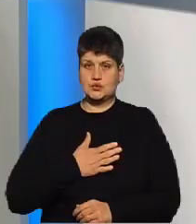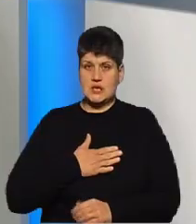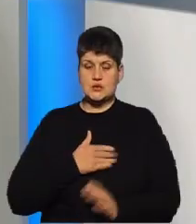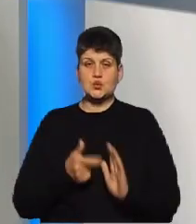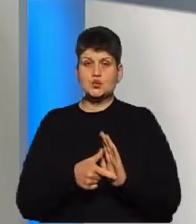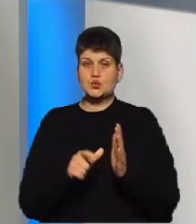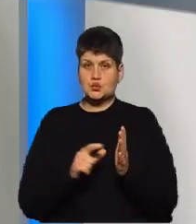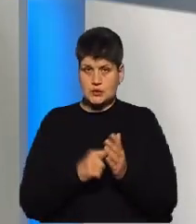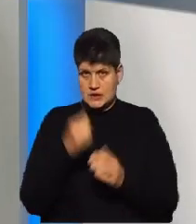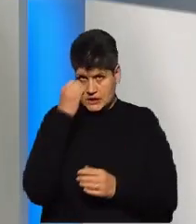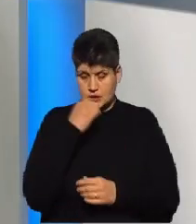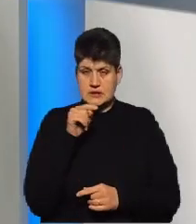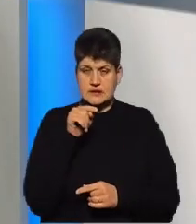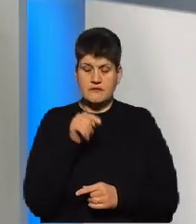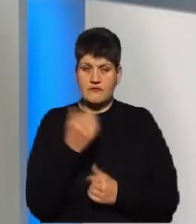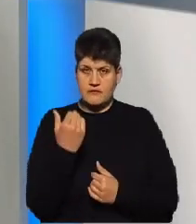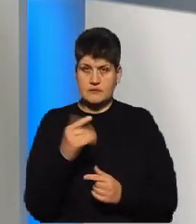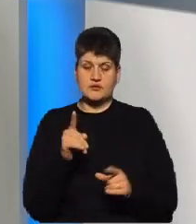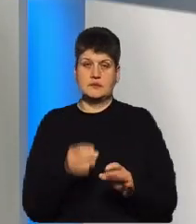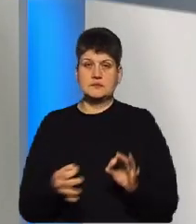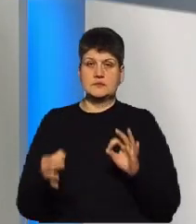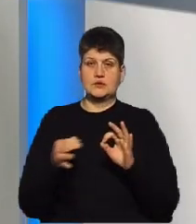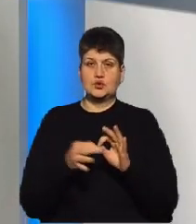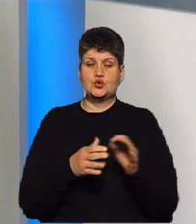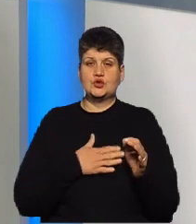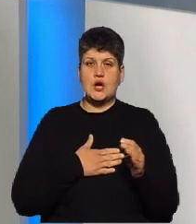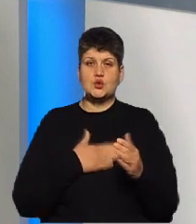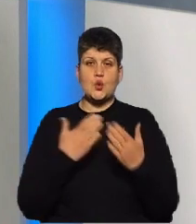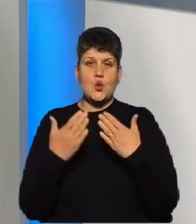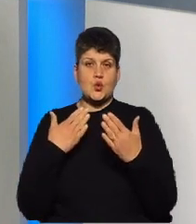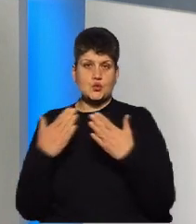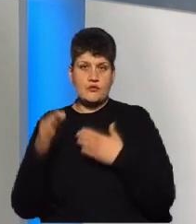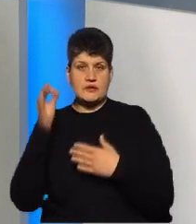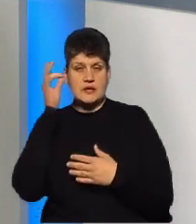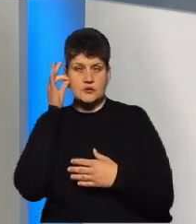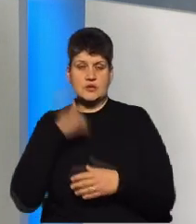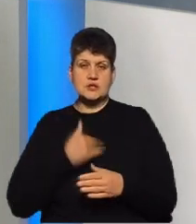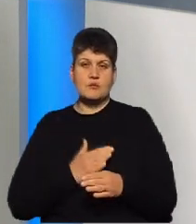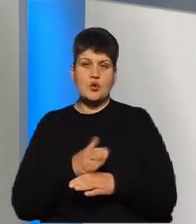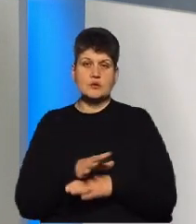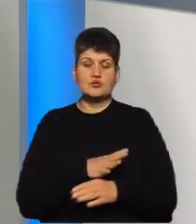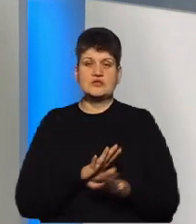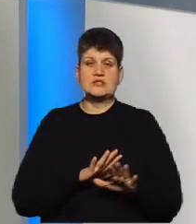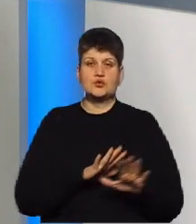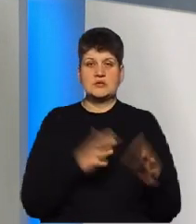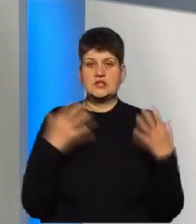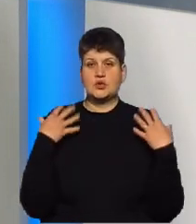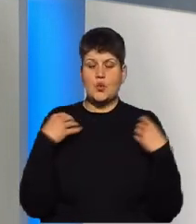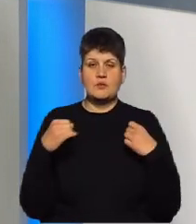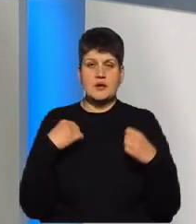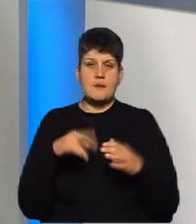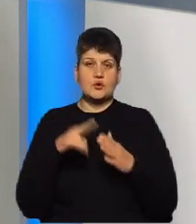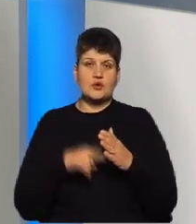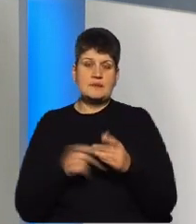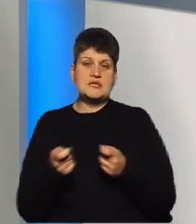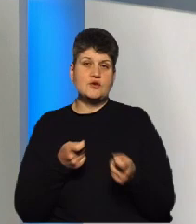Дякую і вам, телеглядачі, що ви приєднувалися до нашої розмови. Нагадаю, нашим гостем був заступник начальника управління податкового адміністрування